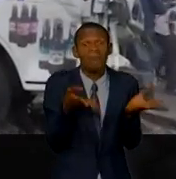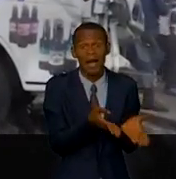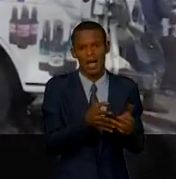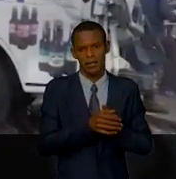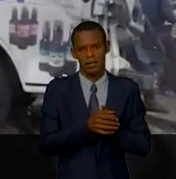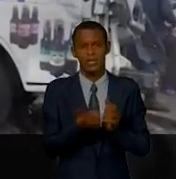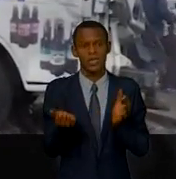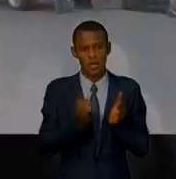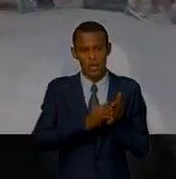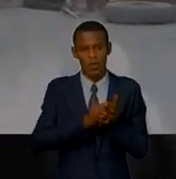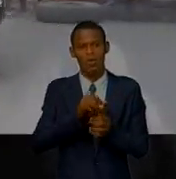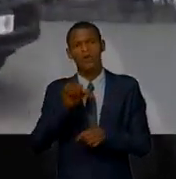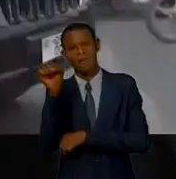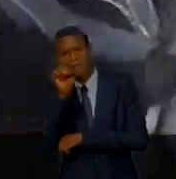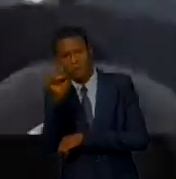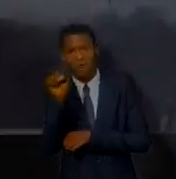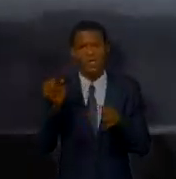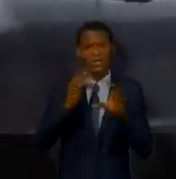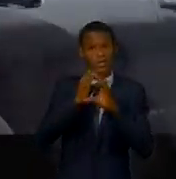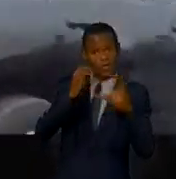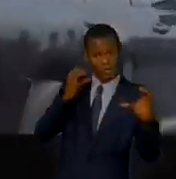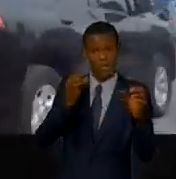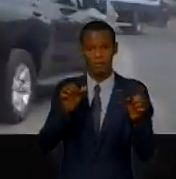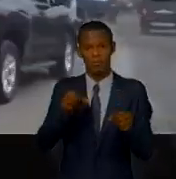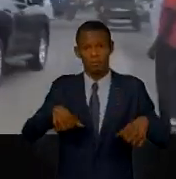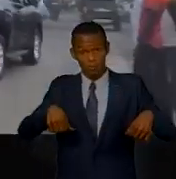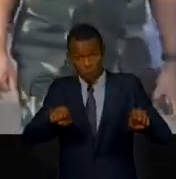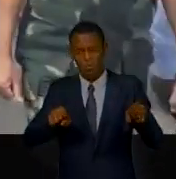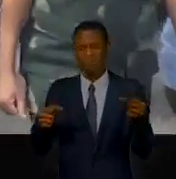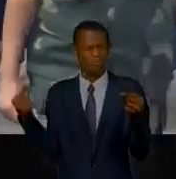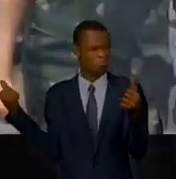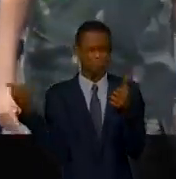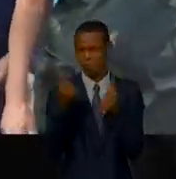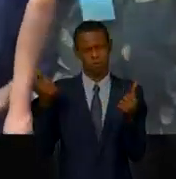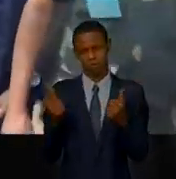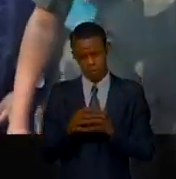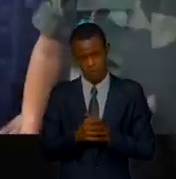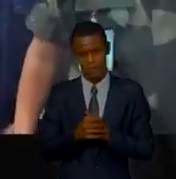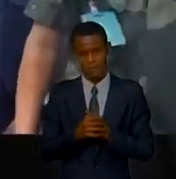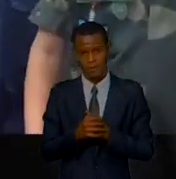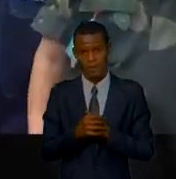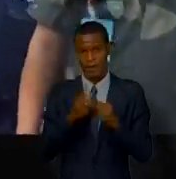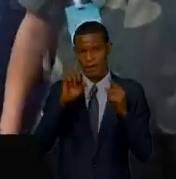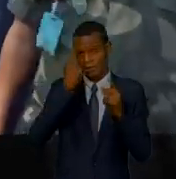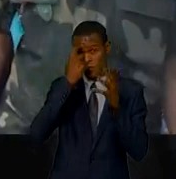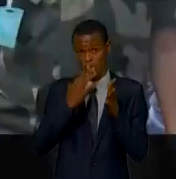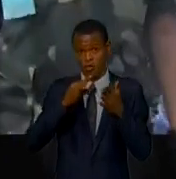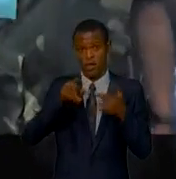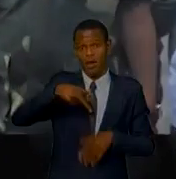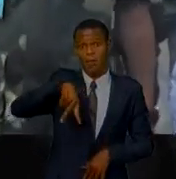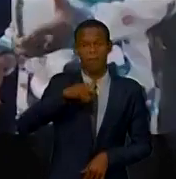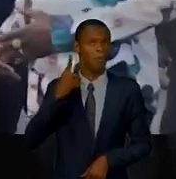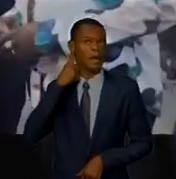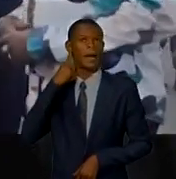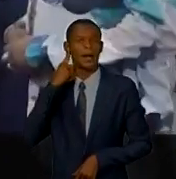trouvant le long de la route. Aussitôt informé, le gouverneur des provinces a effectué une visite sur les lieux de drame. Très